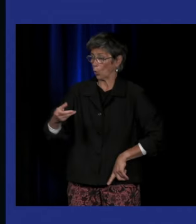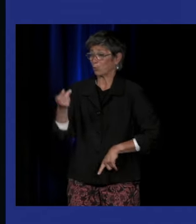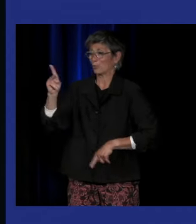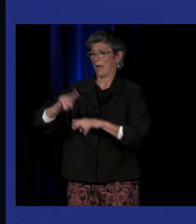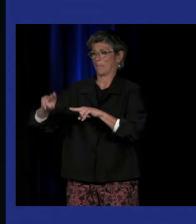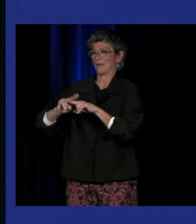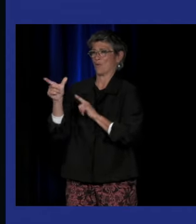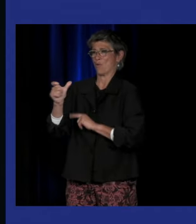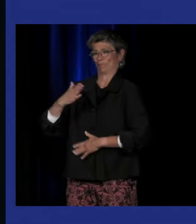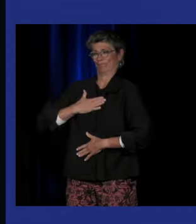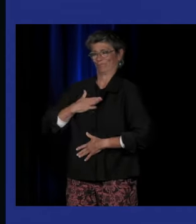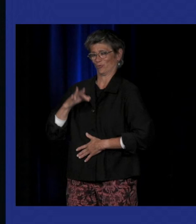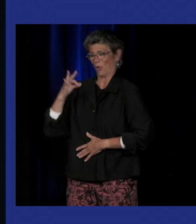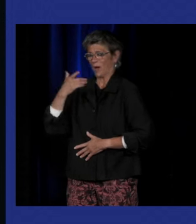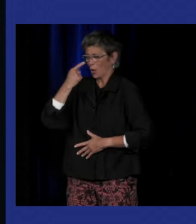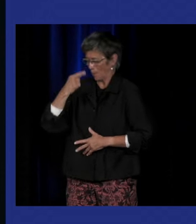le fait de